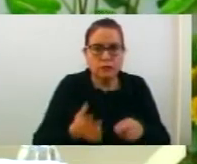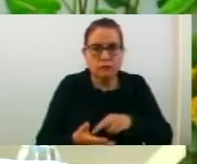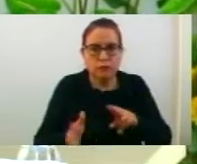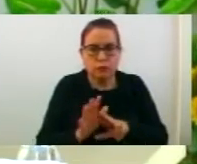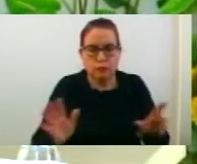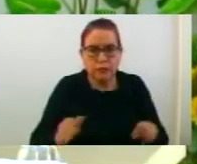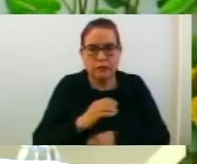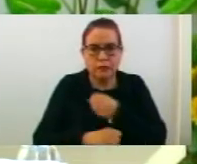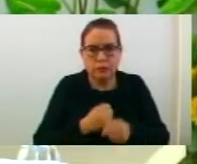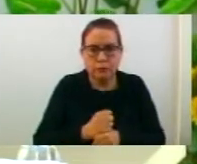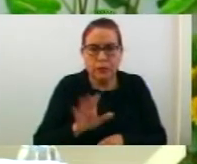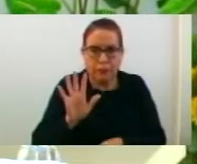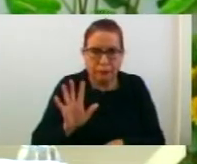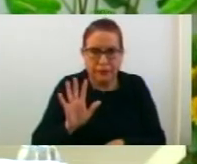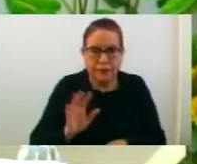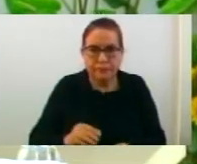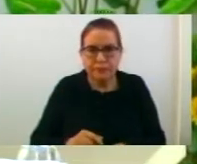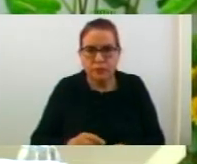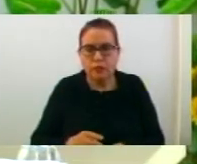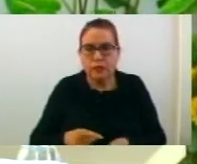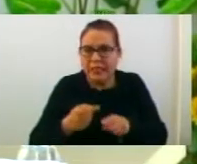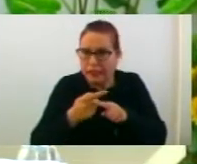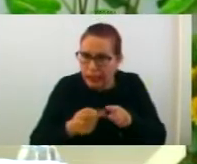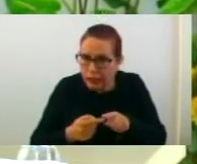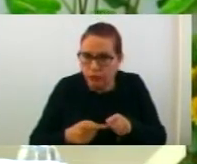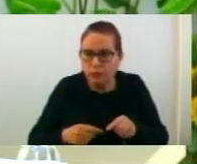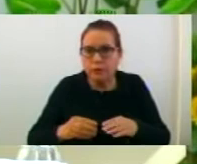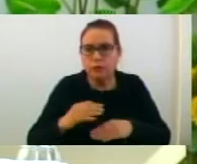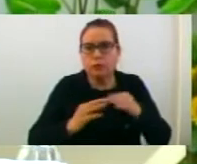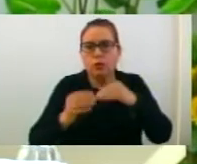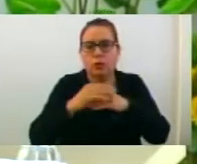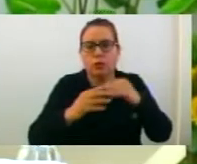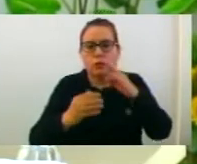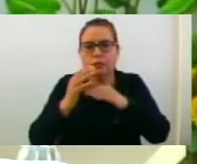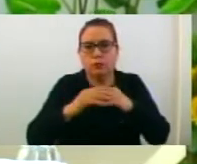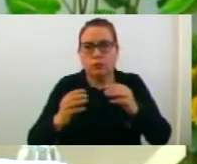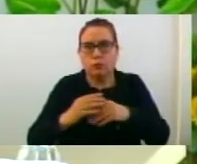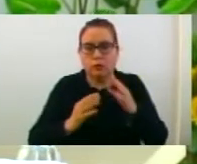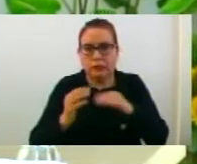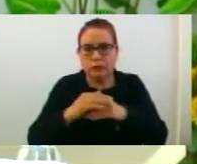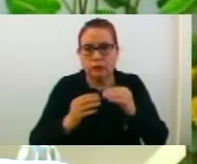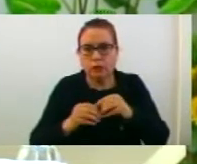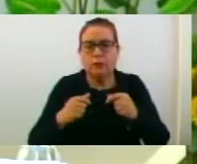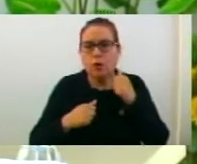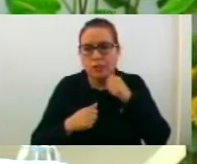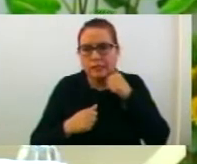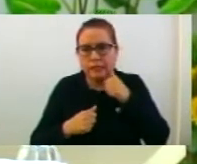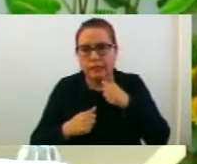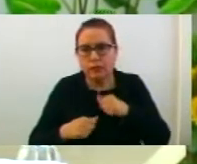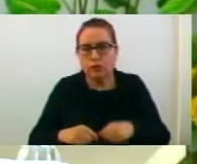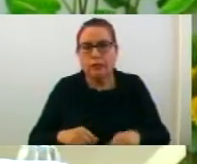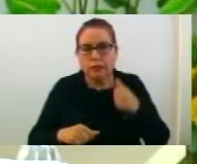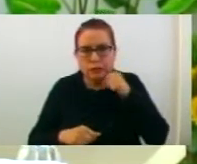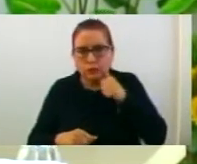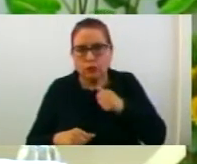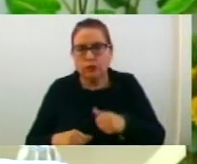година. 5. Предлог одлога за делно ослободување от плакене на надоместокот за урадување на градежното земище за објекти